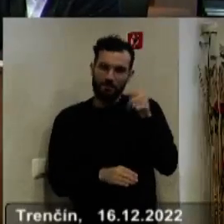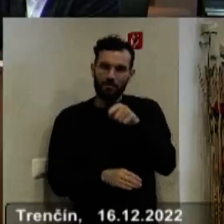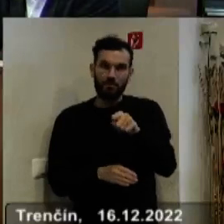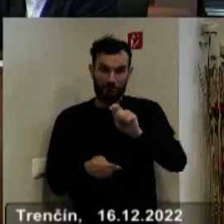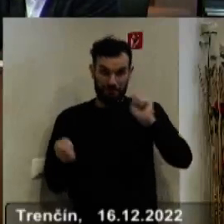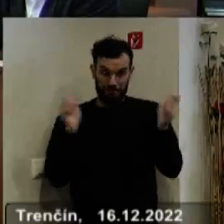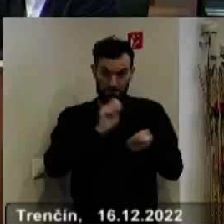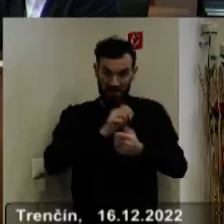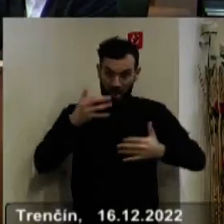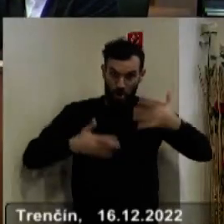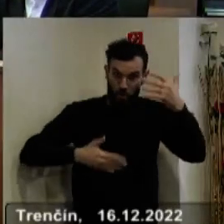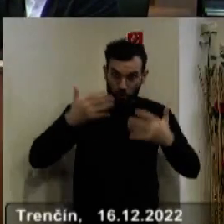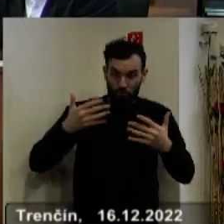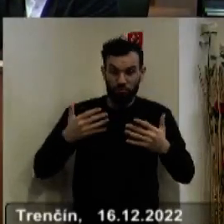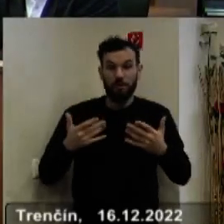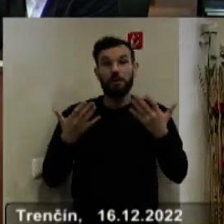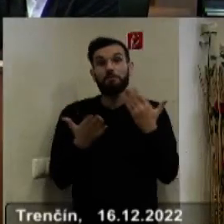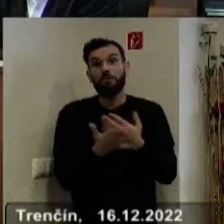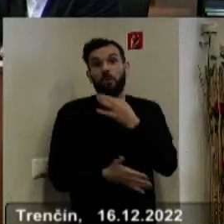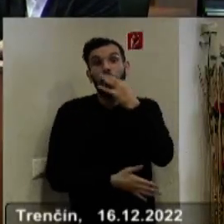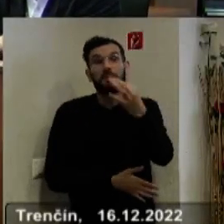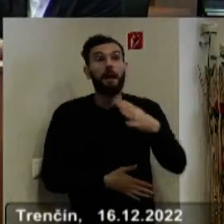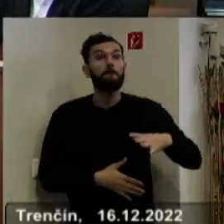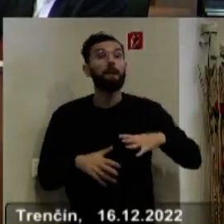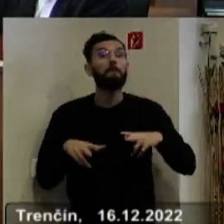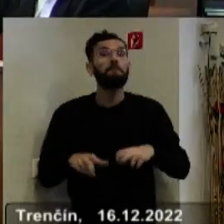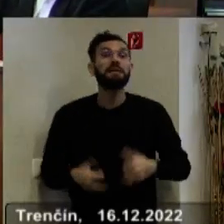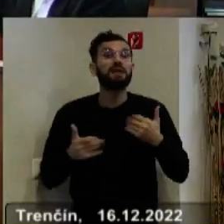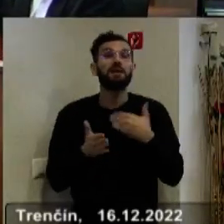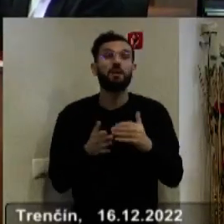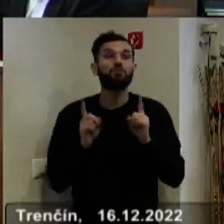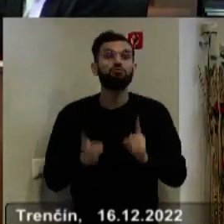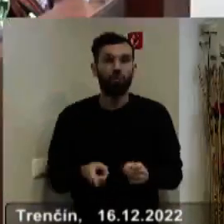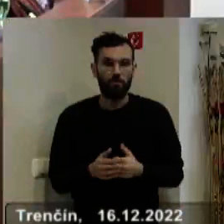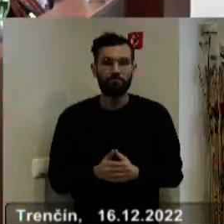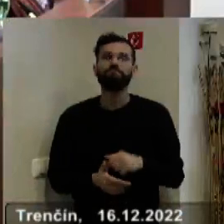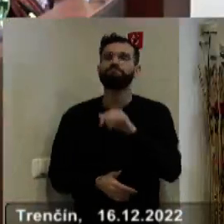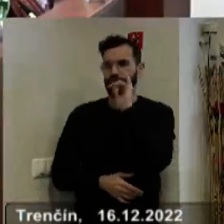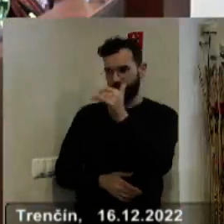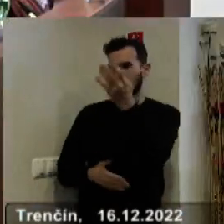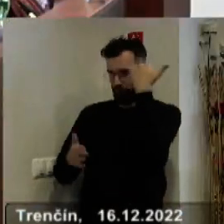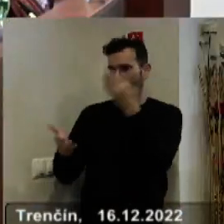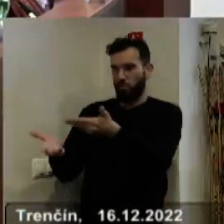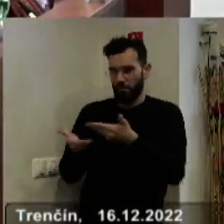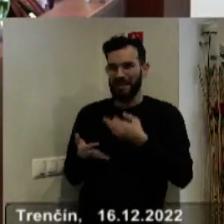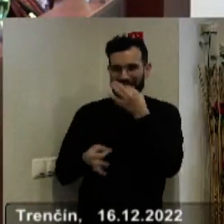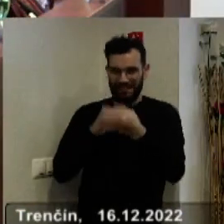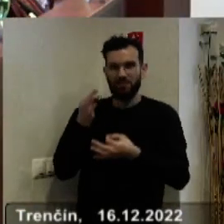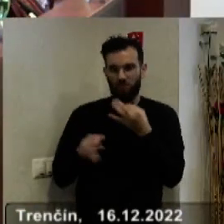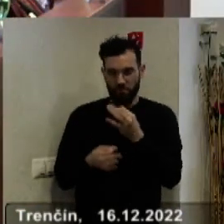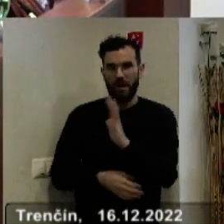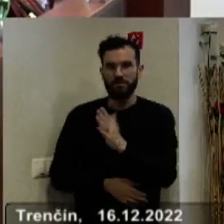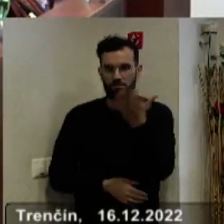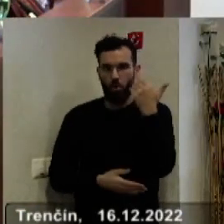zmene rozpočtu. Tak ako sa k tomuto staviate, pán predseda? Ďakujem. Áno, my sme dostali túto informáciu Petarov, ktorý je predseda